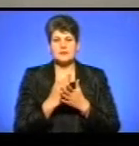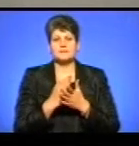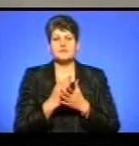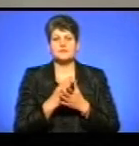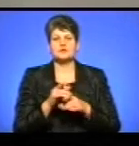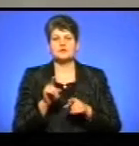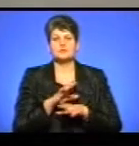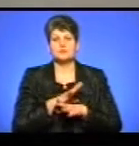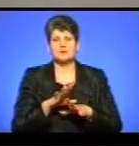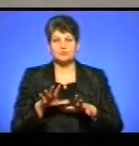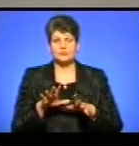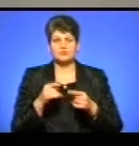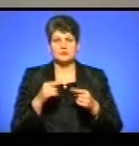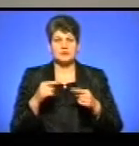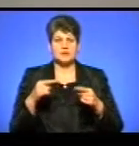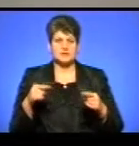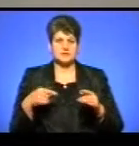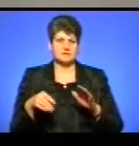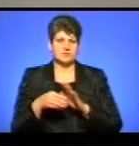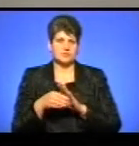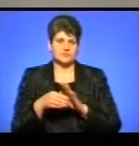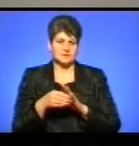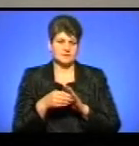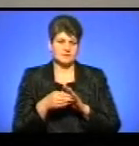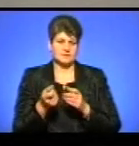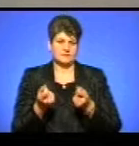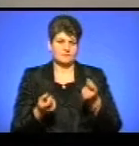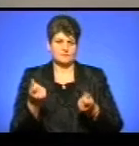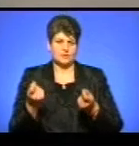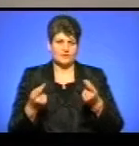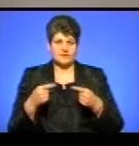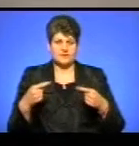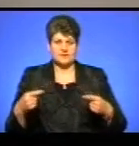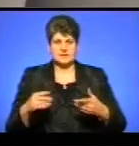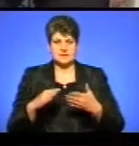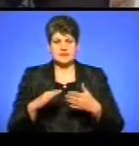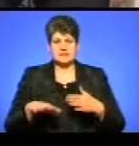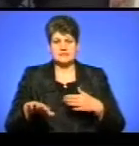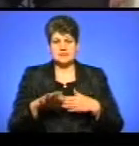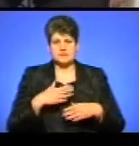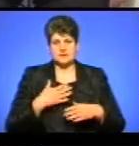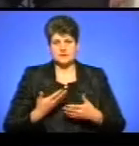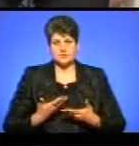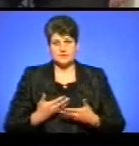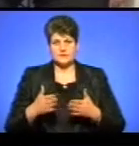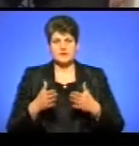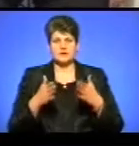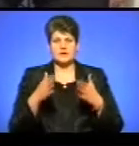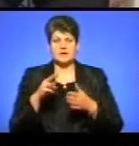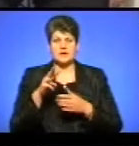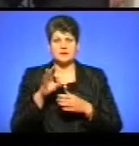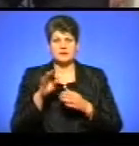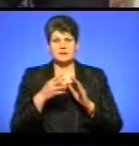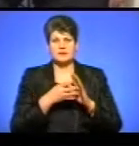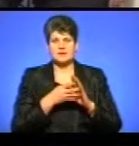різноманітним корупційним проявам в різноманітних секторах нашого життя. Дороги М-09,